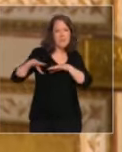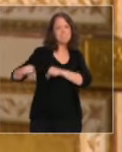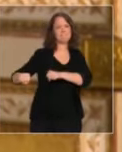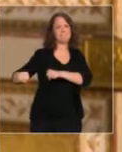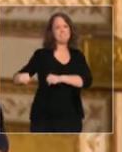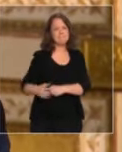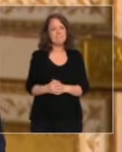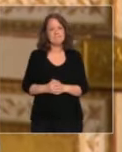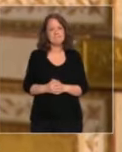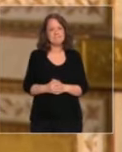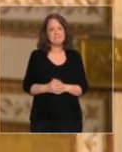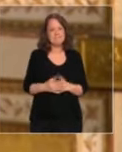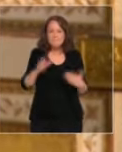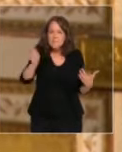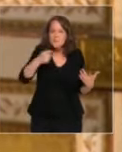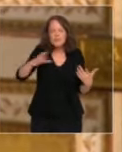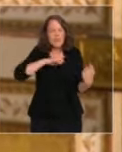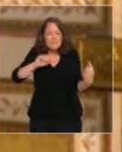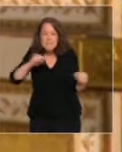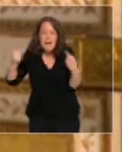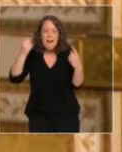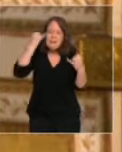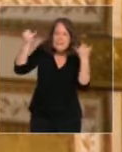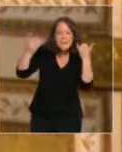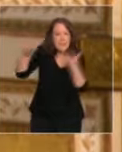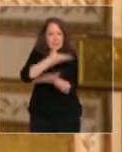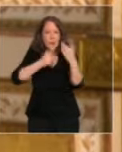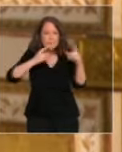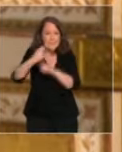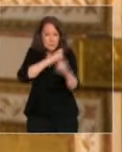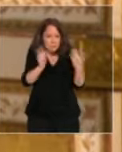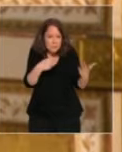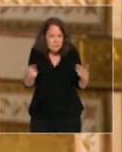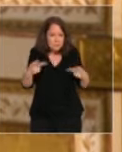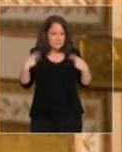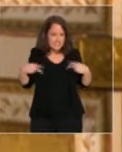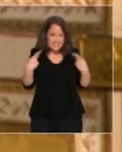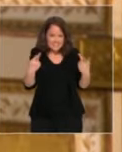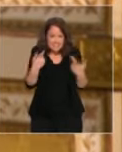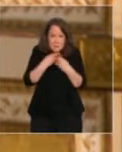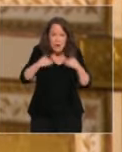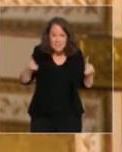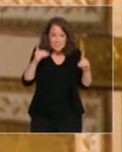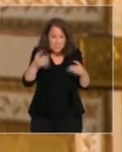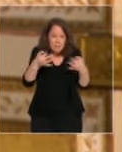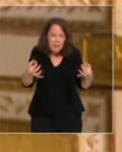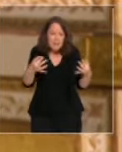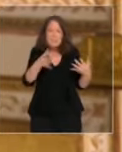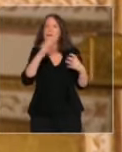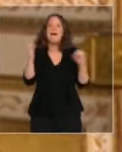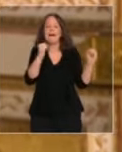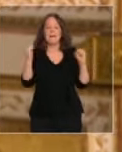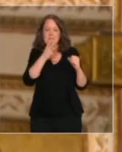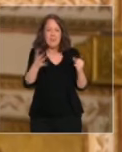d'un pays qui débat, qui discute, qui continue de vivre sa vie démocratique, mais qui reste